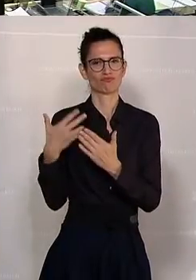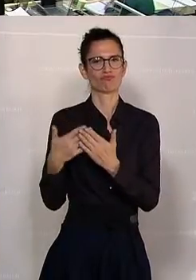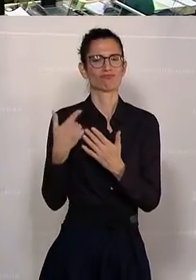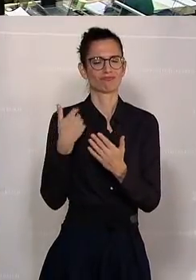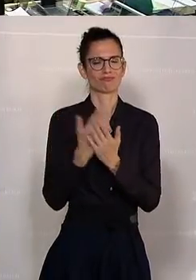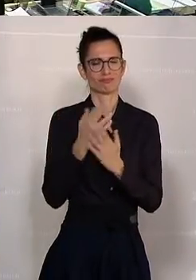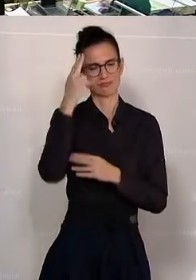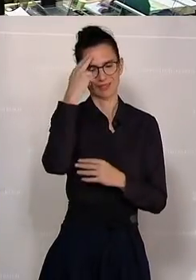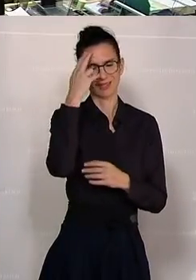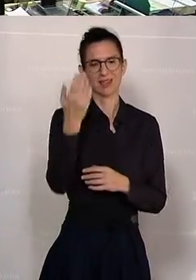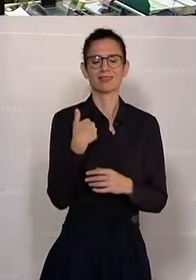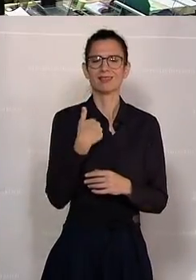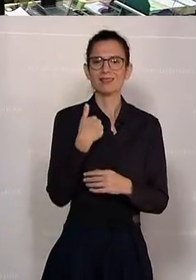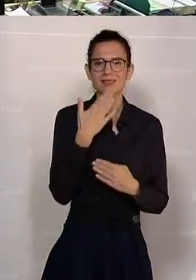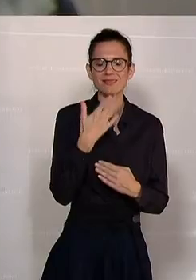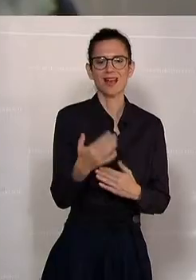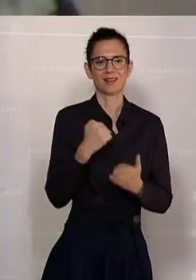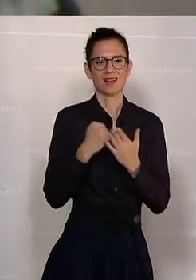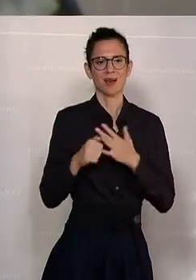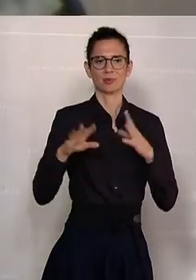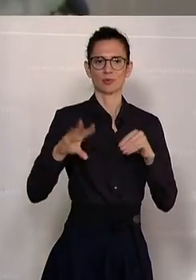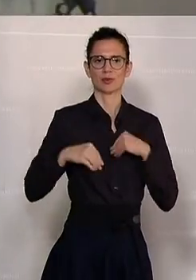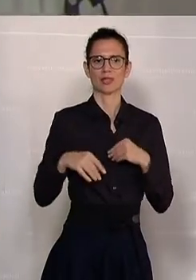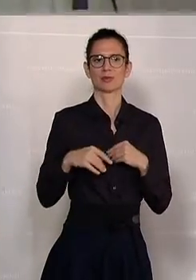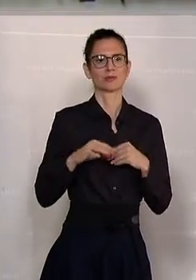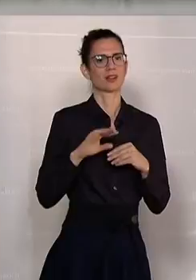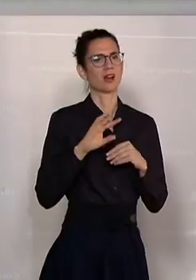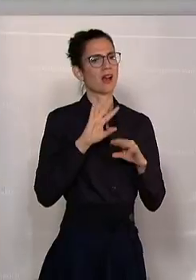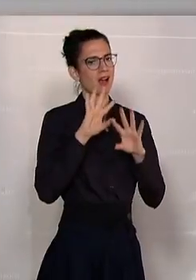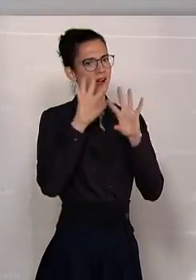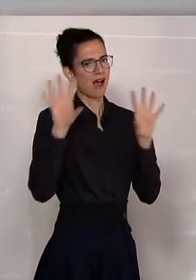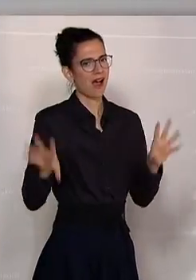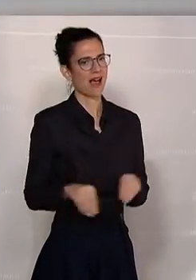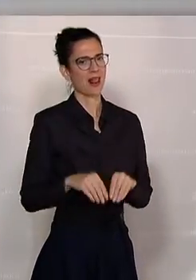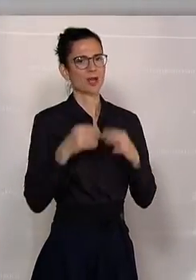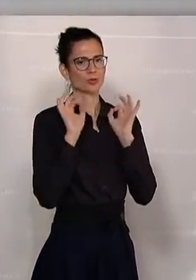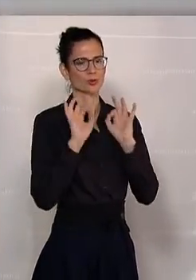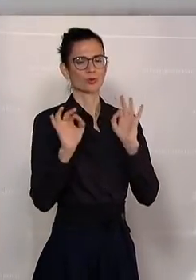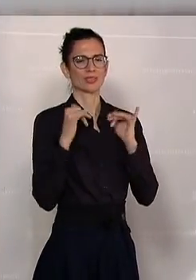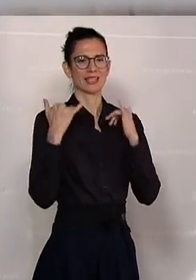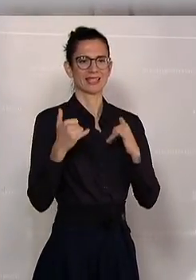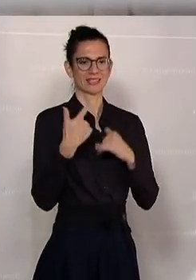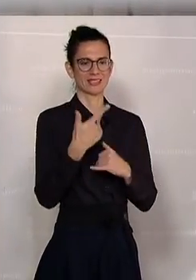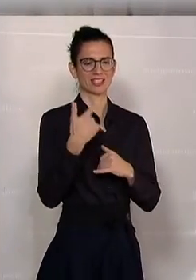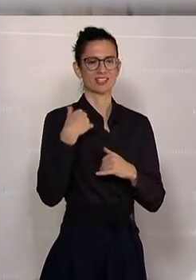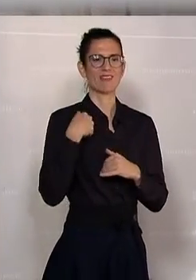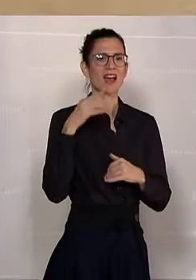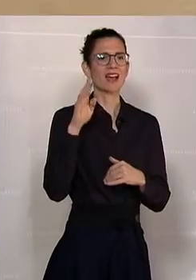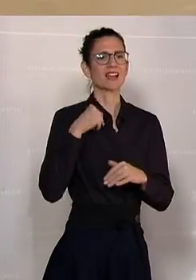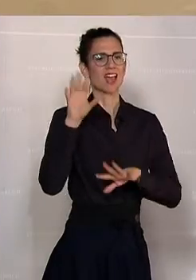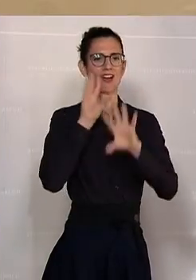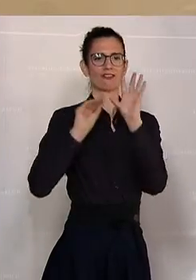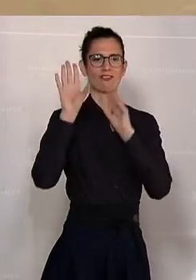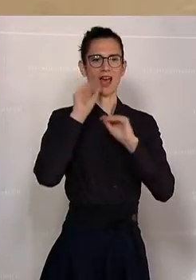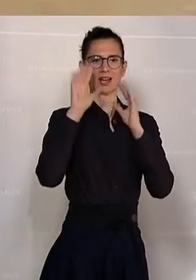Danke, dass du dieses Amt übernimmst und auch dir alles Gute. Es ist ein wichtiges Zeichen, dass jetzt zwei erfahrene Diplomaten die